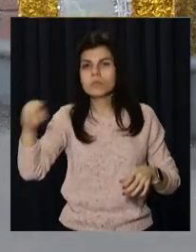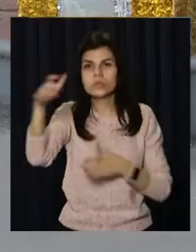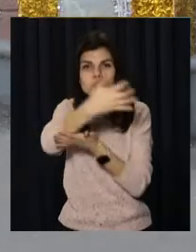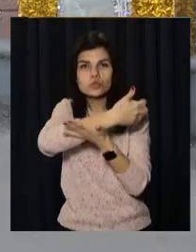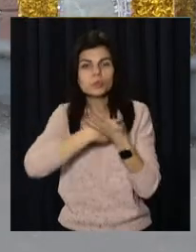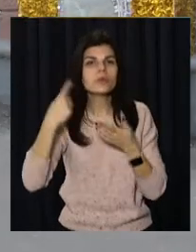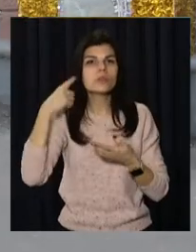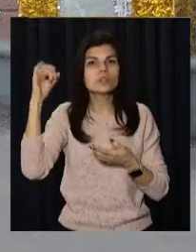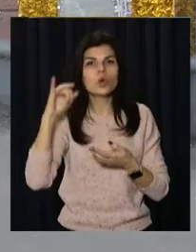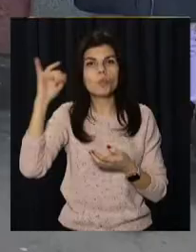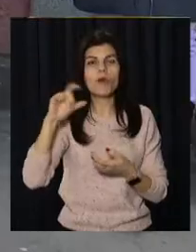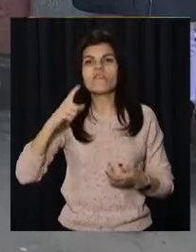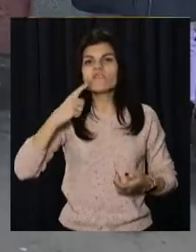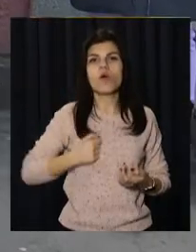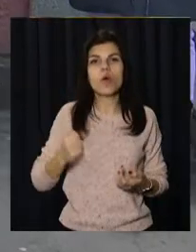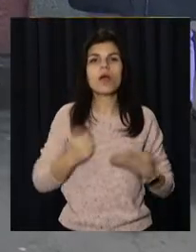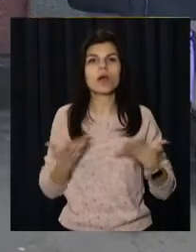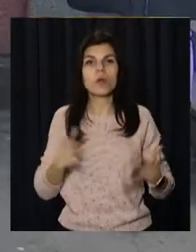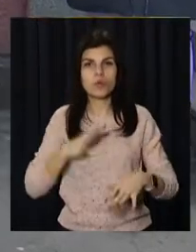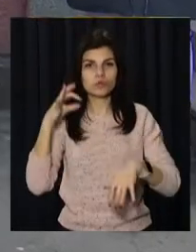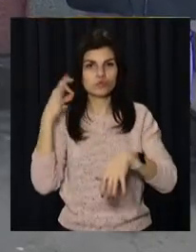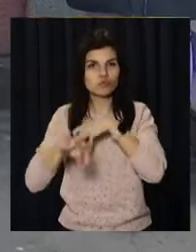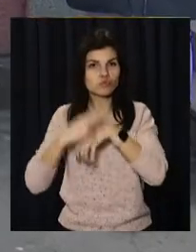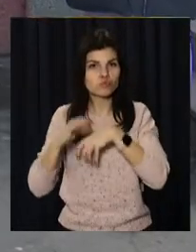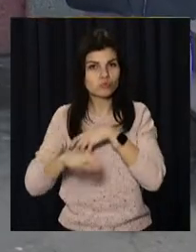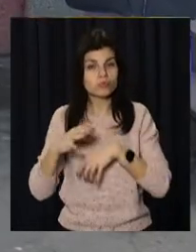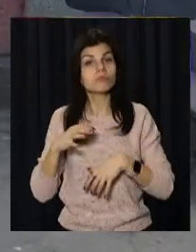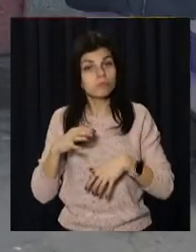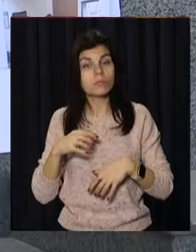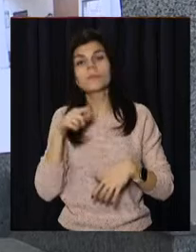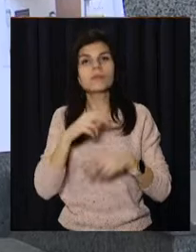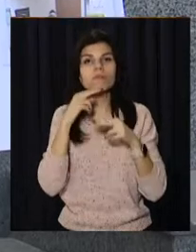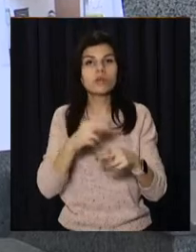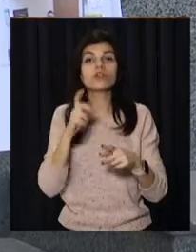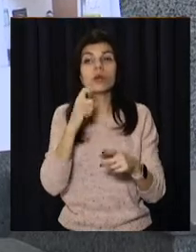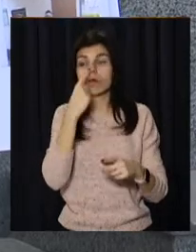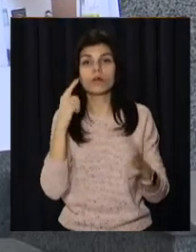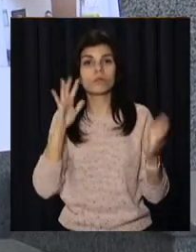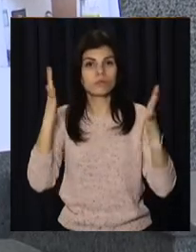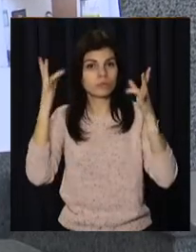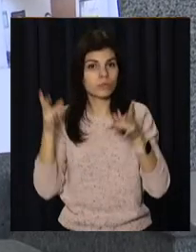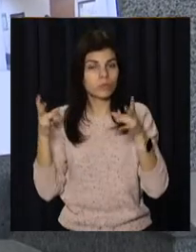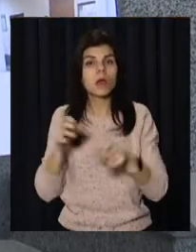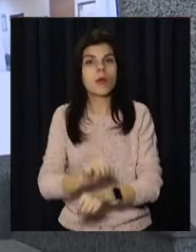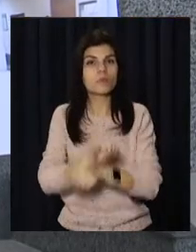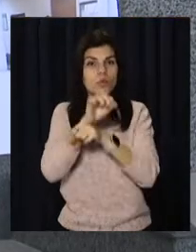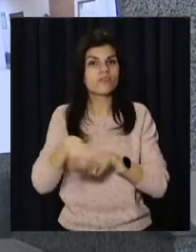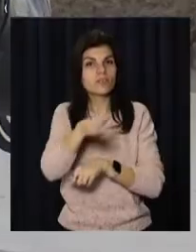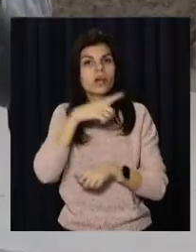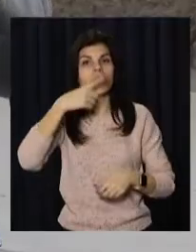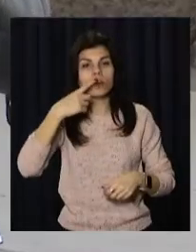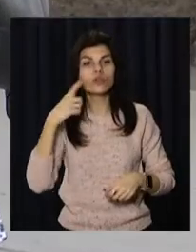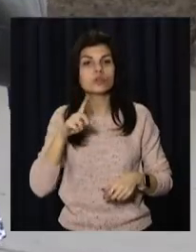в батьків та в мережі історії солдатів, над якими знущалися в армії. Акцент на трагічних наслідках. Мітингувальники